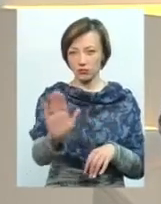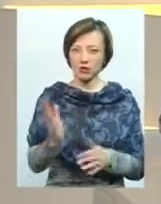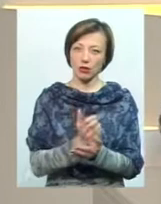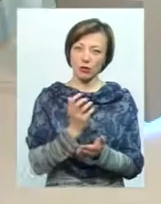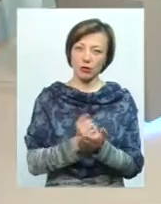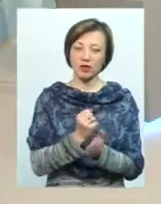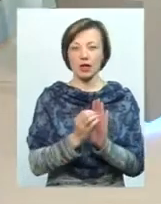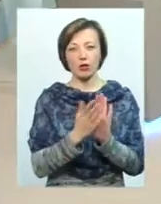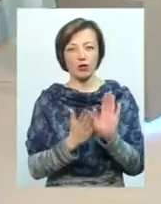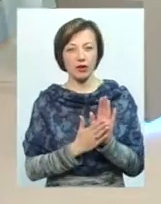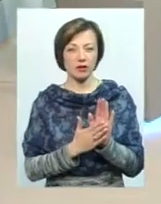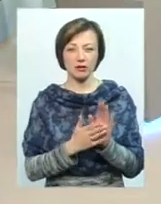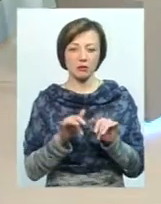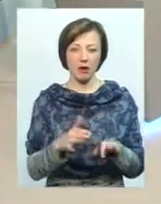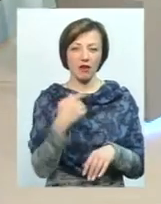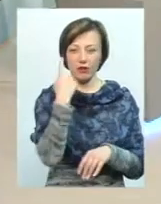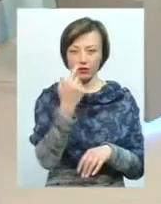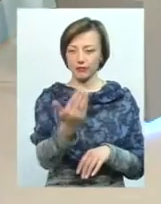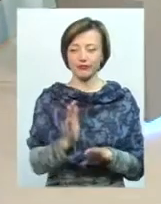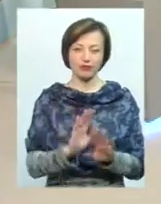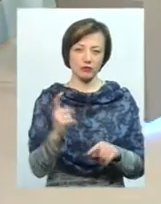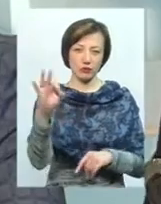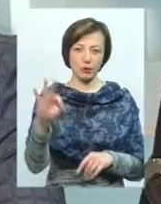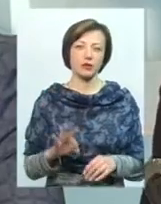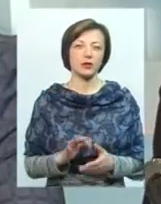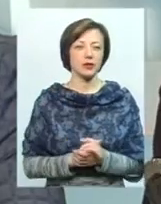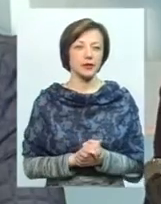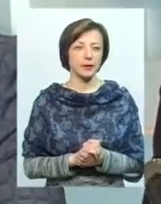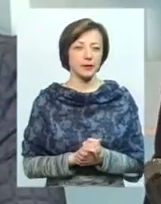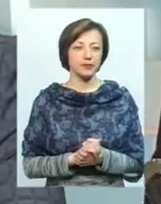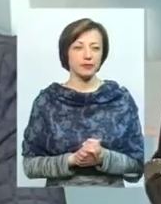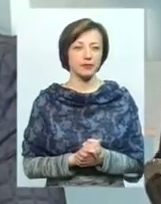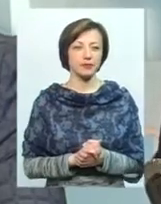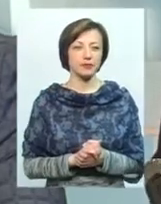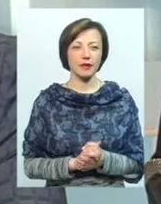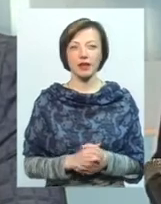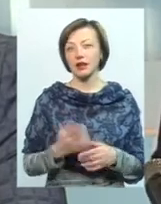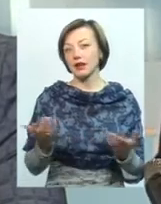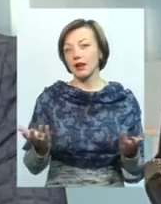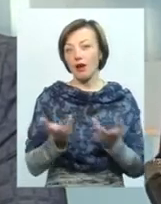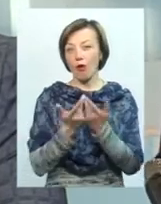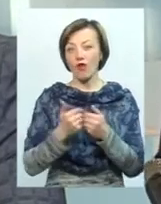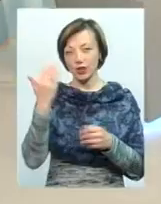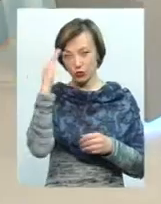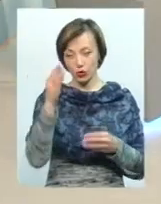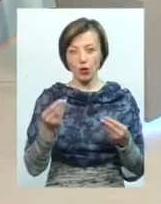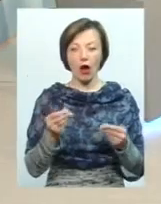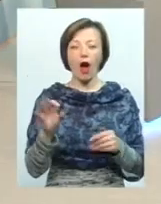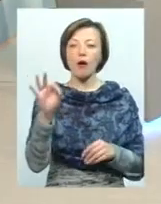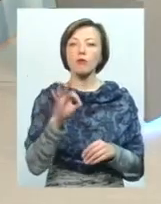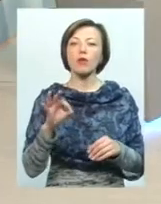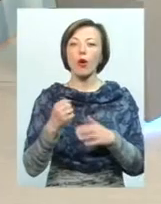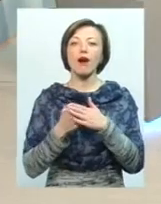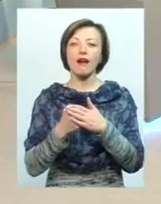заробив, задекларував, точніше. 100%. власне, рахувати чужі гроші, ну, про рейтинг партії.